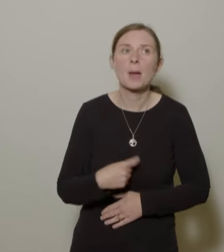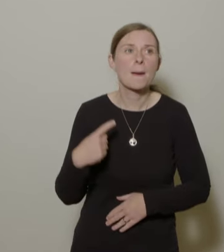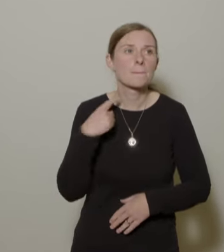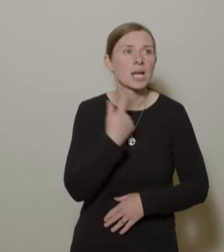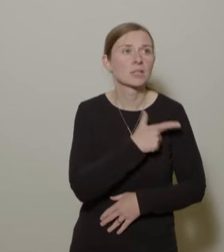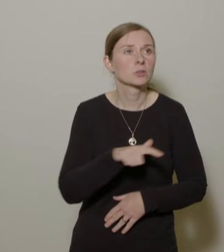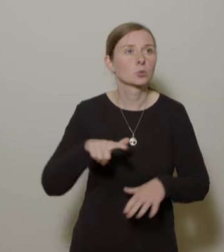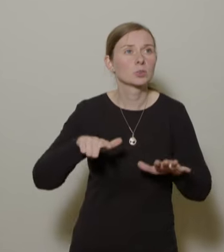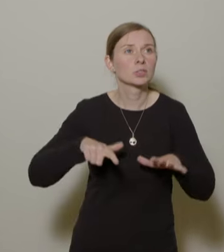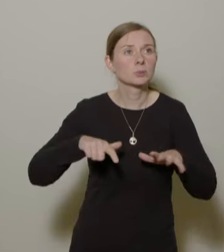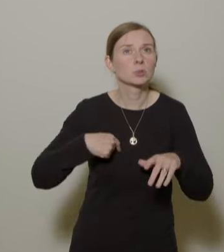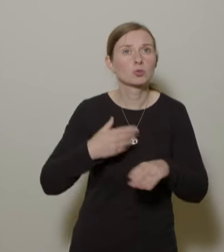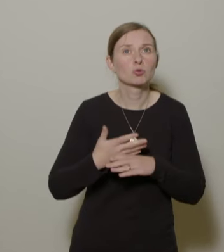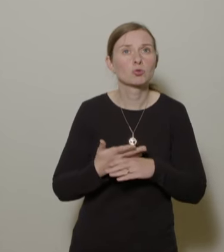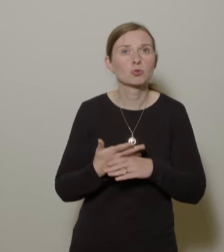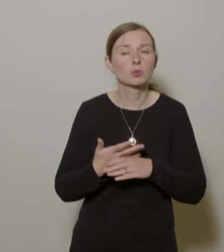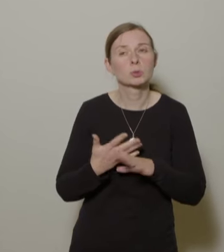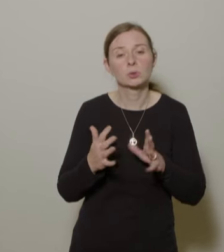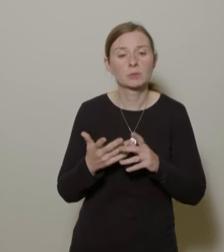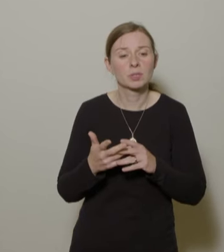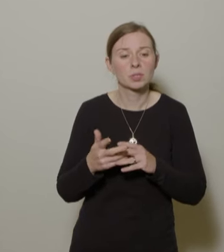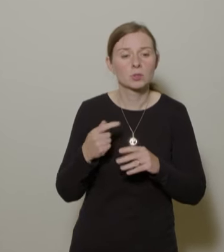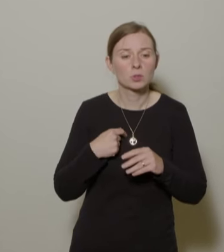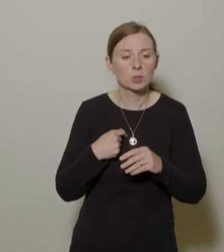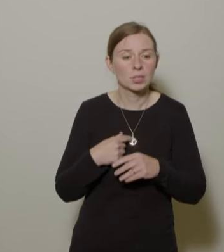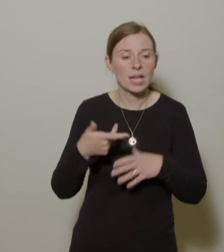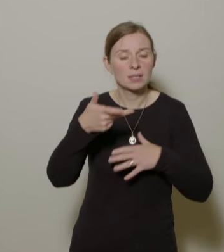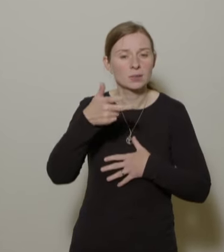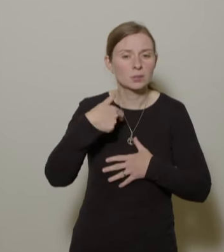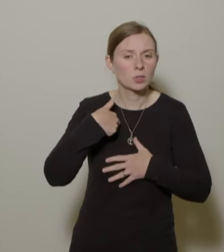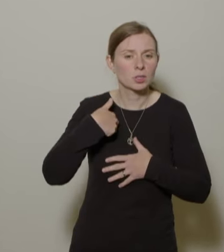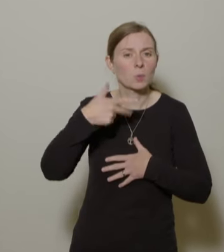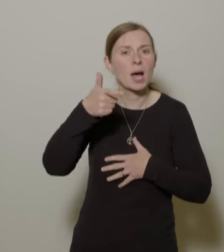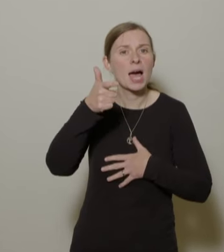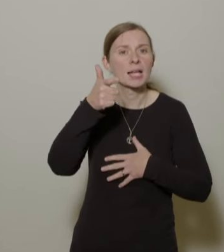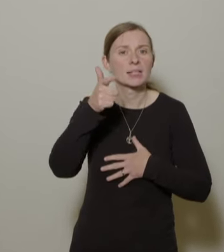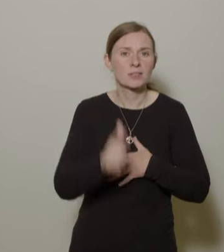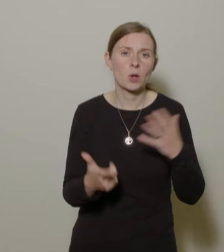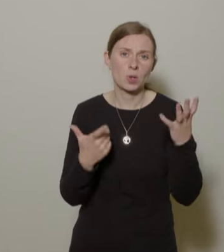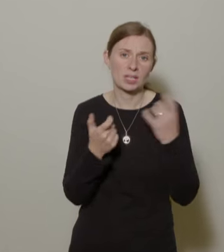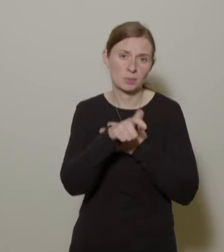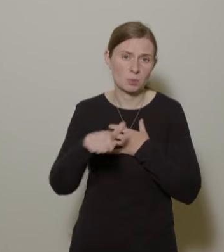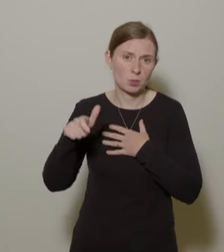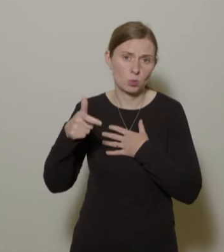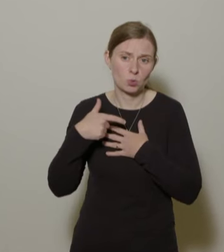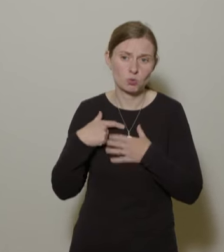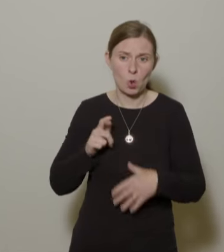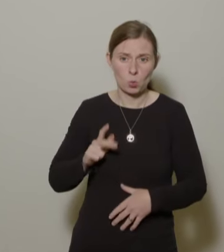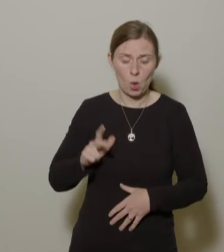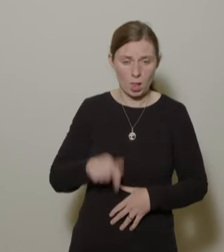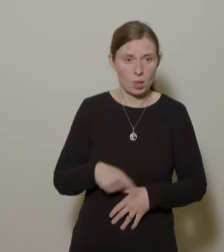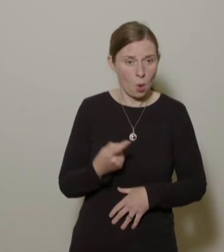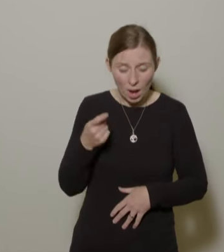in Jena. Das wird sich wahrscheinlich von den Zahlen her noch etwas verändert haben, aber diejenigen könnten die Verantwortlichen zumindest mal abschieben.